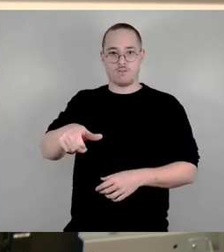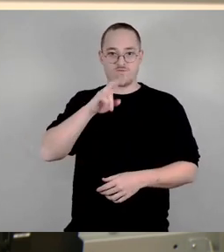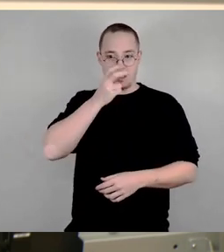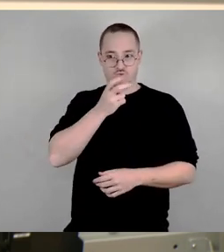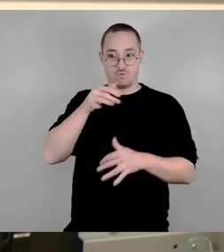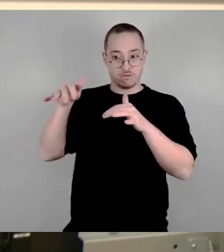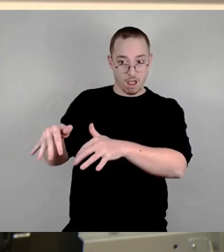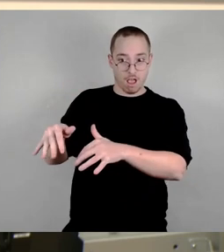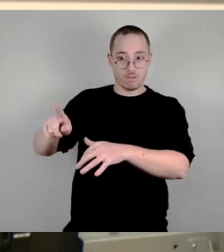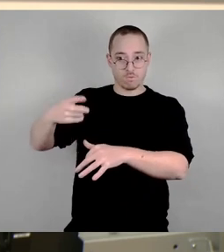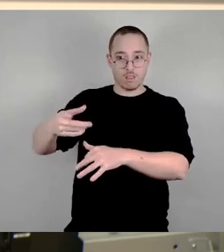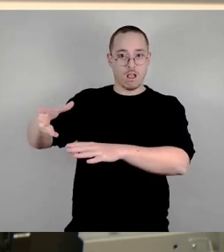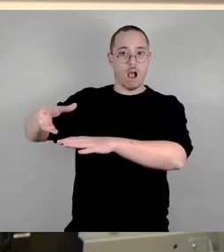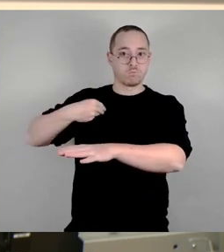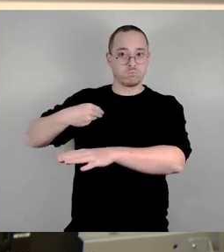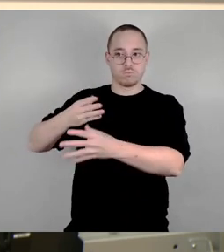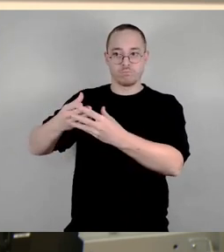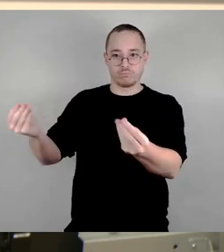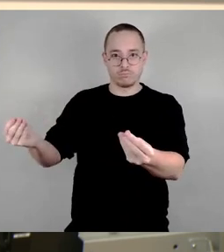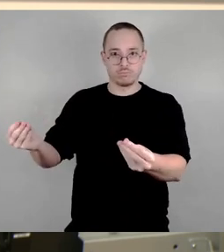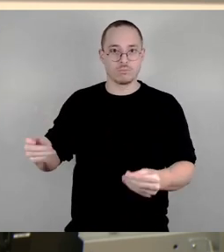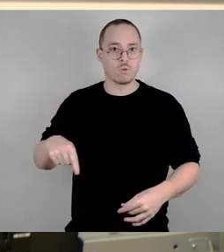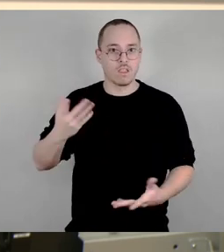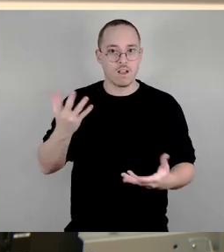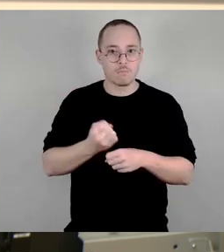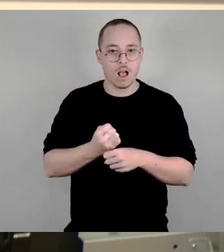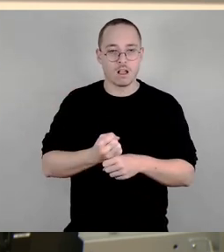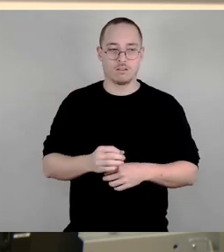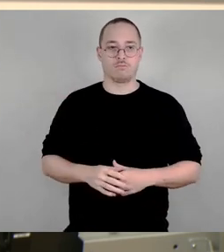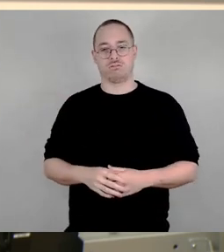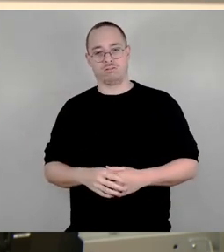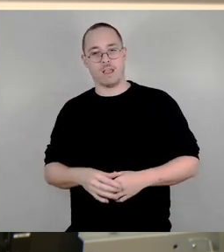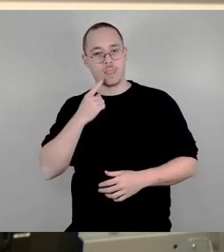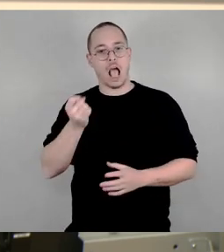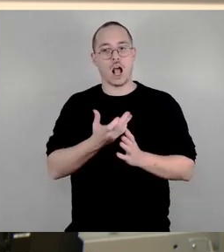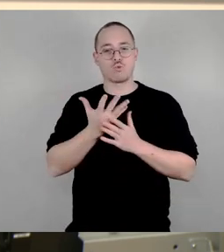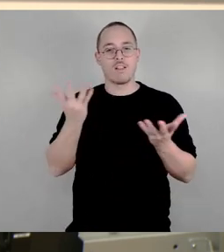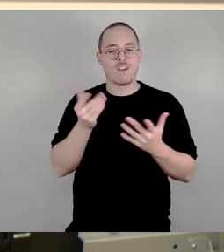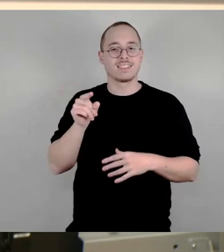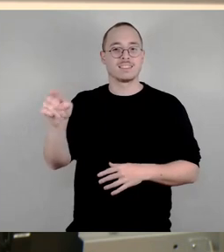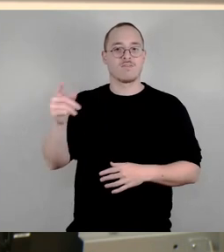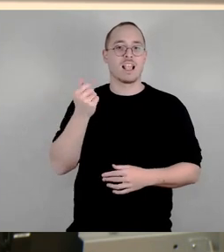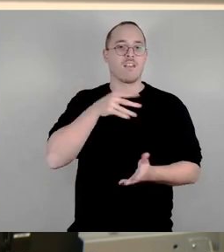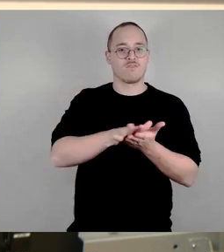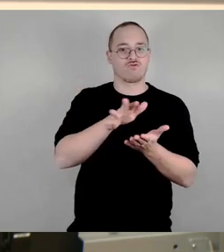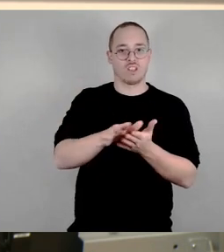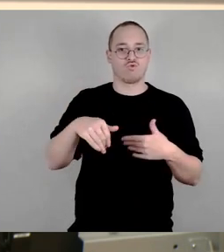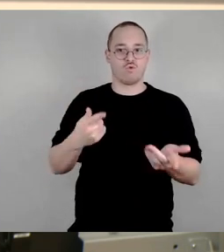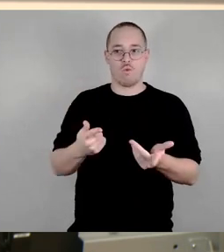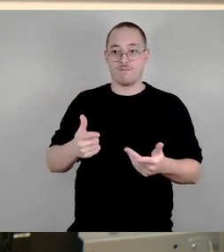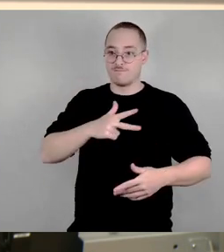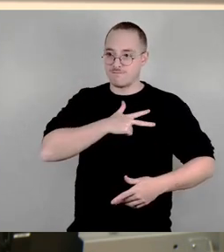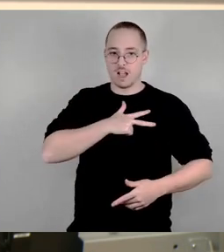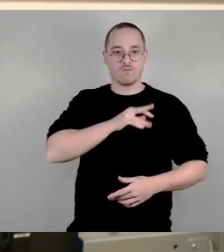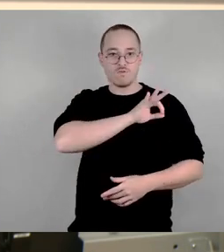Radweg in Mittellage. Also aktuell ist es eher eine Geldverschwendung und hilft überhaupt niemandem weiter. Das war auch genau der